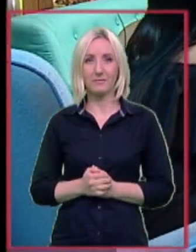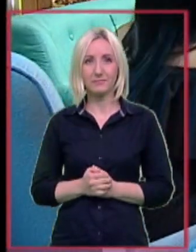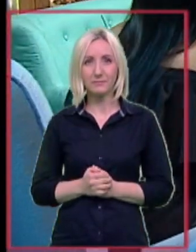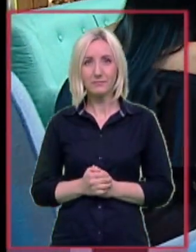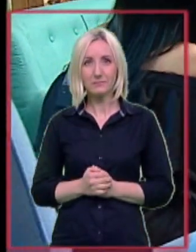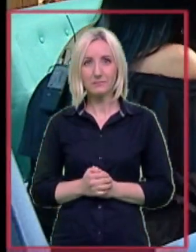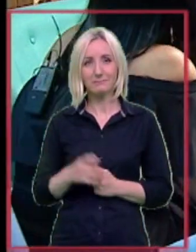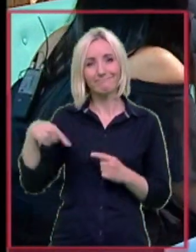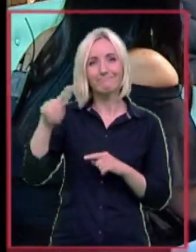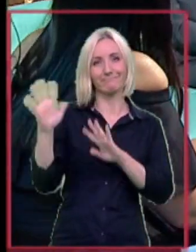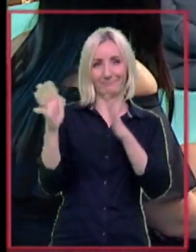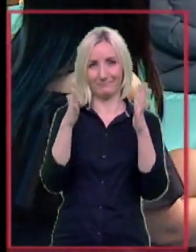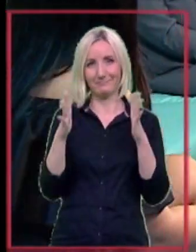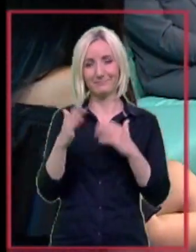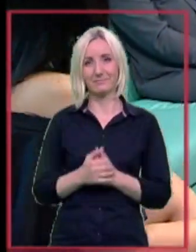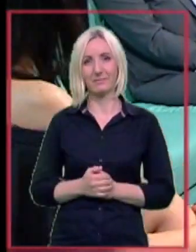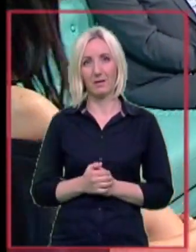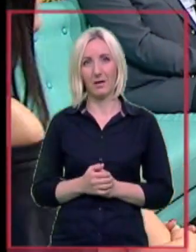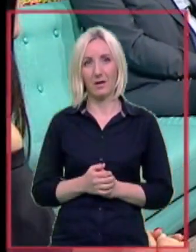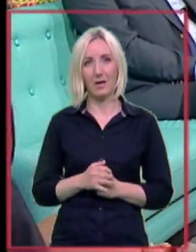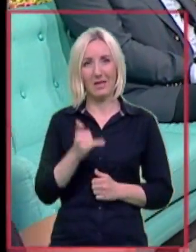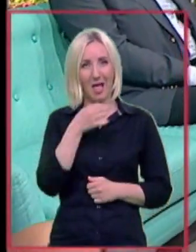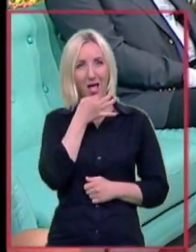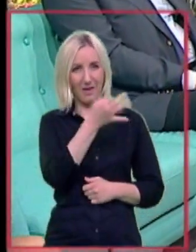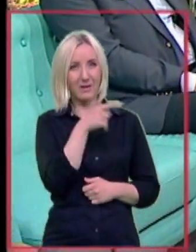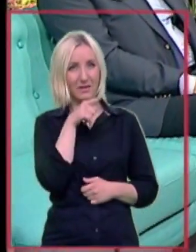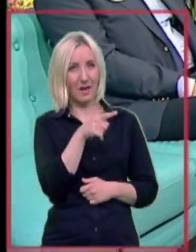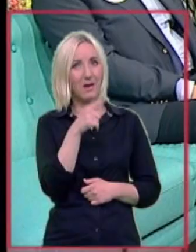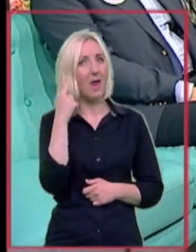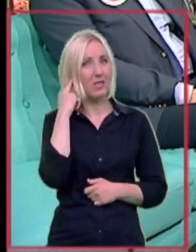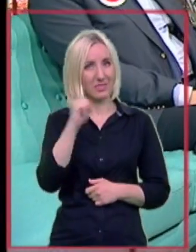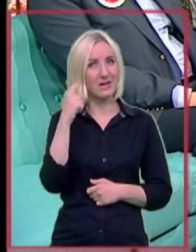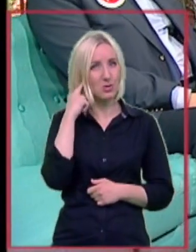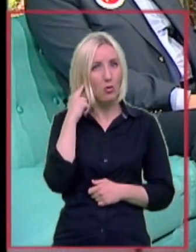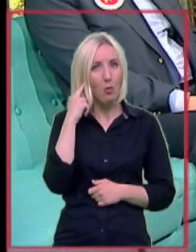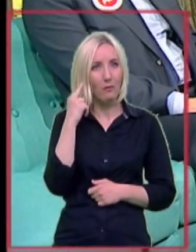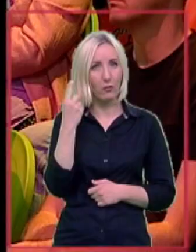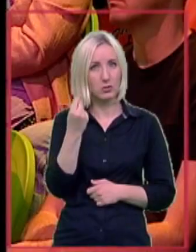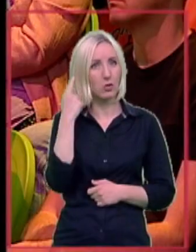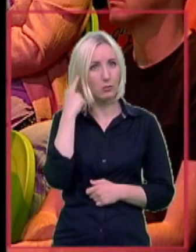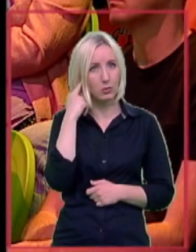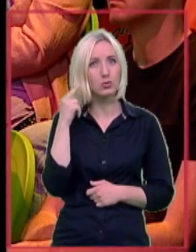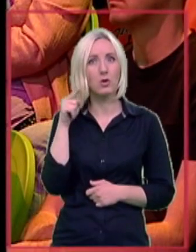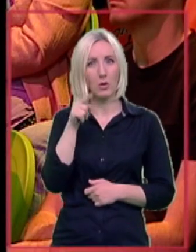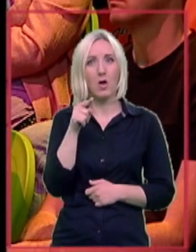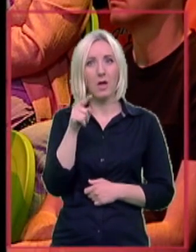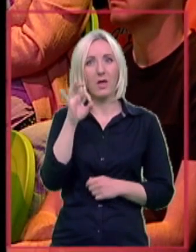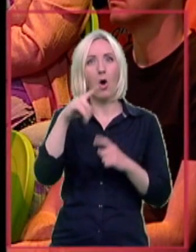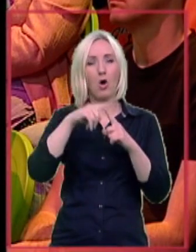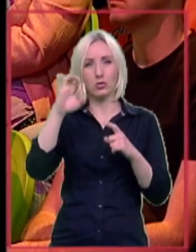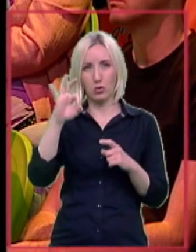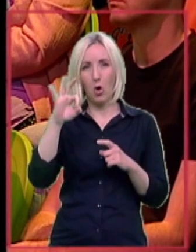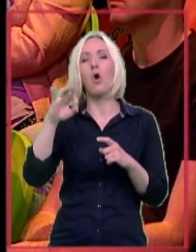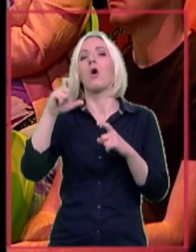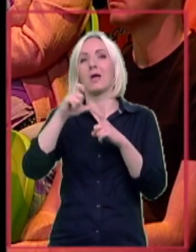Ako sam dobro razumela, na uvo koje si dobro čula, zapravo unutra se dešava proces otoskleroze. Jel' tako? To su